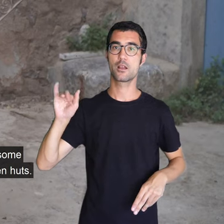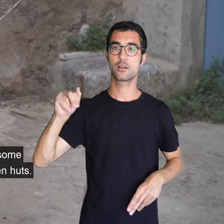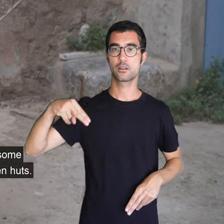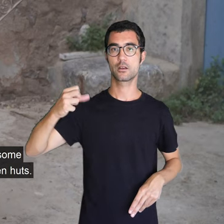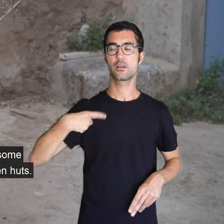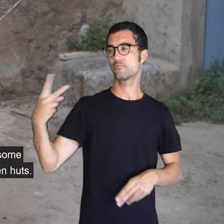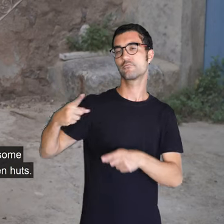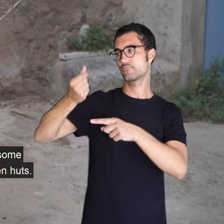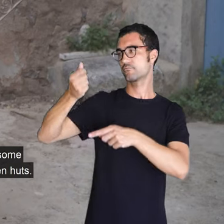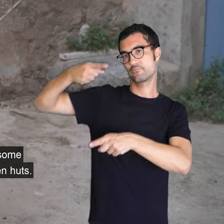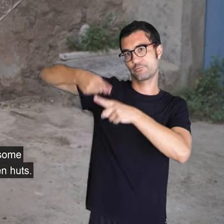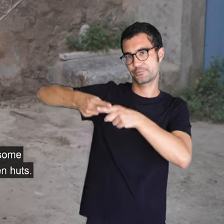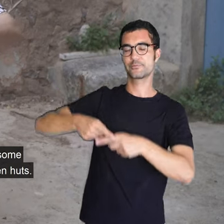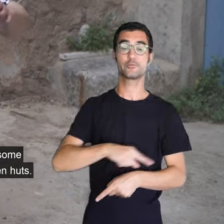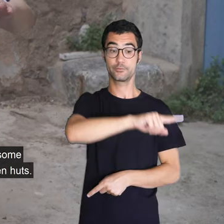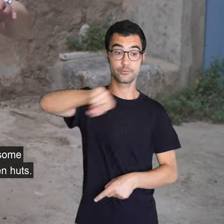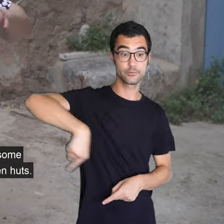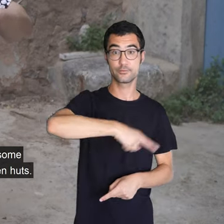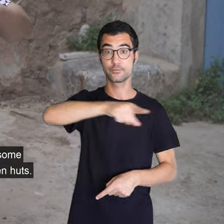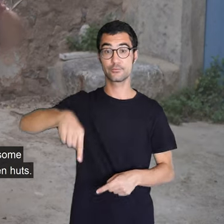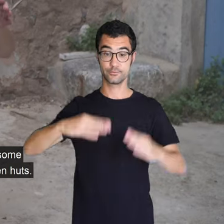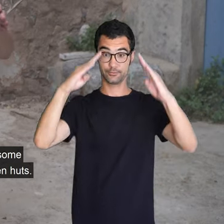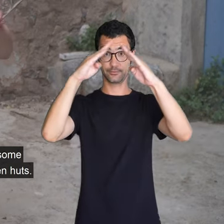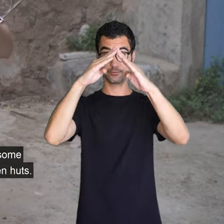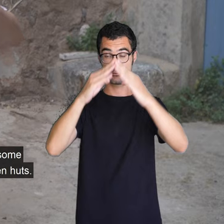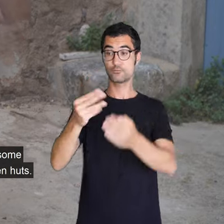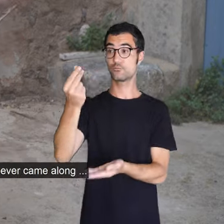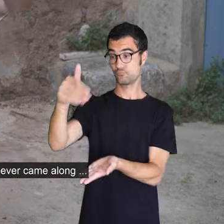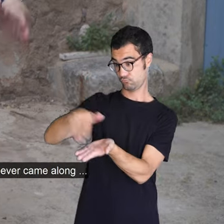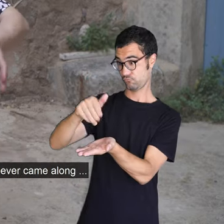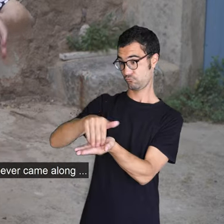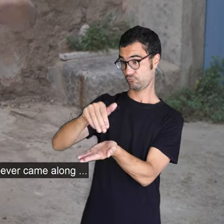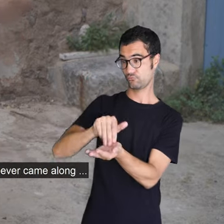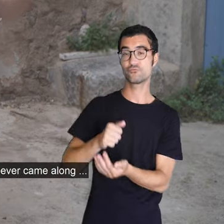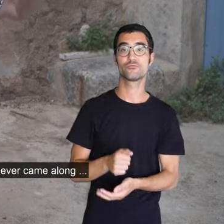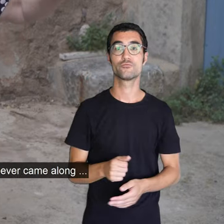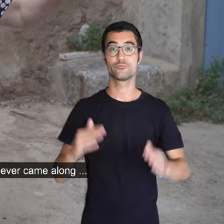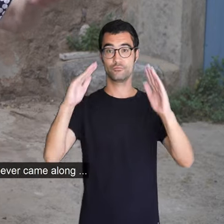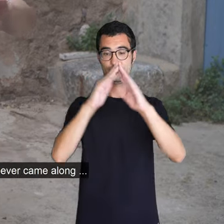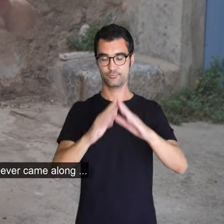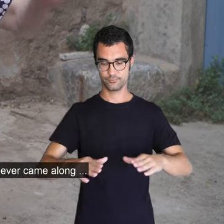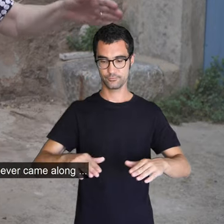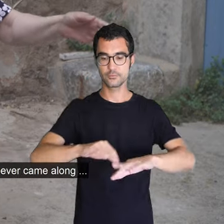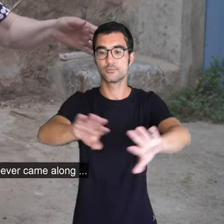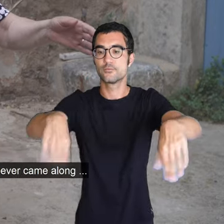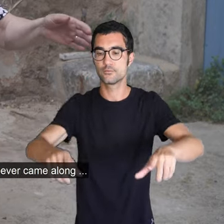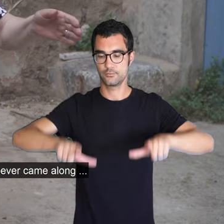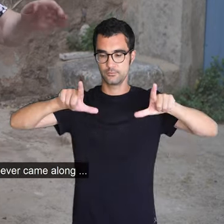I llogàvem les casetes, aquestes casetes de fusta, i feien quatre compartiments,